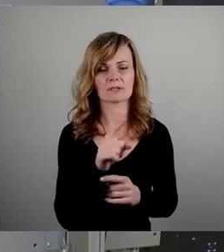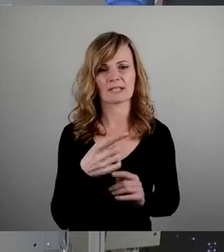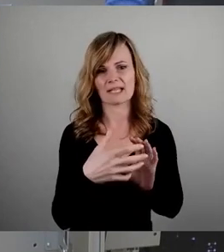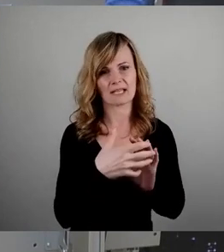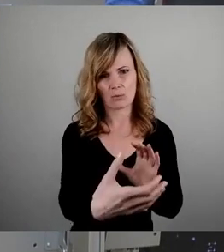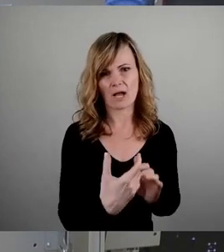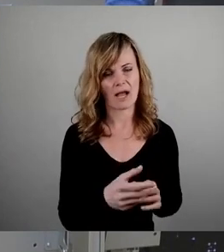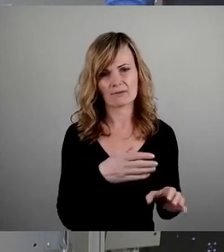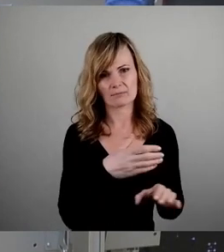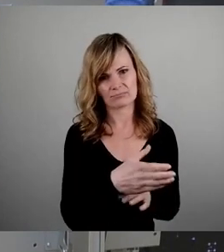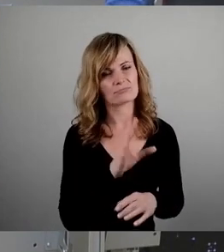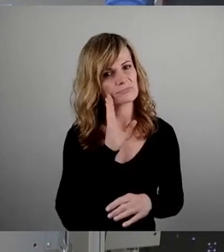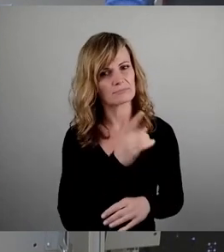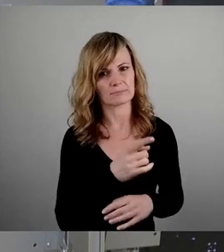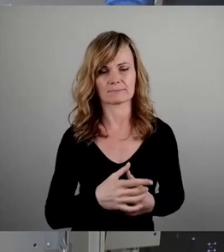Untergebrachtsein.